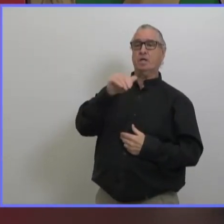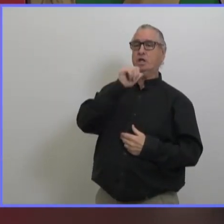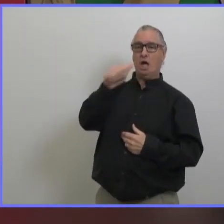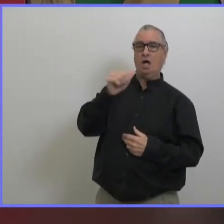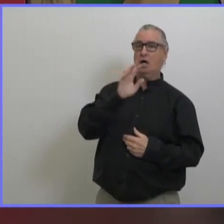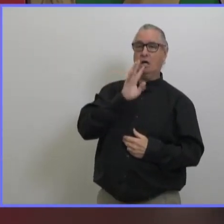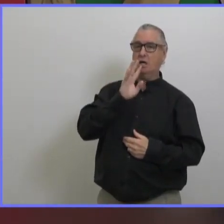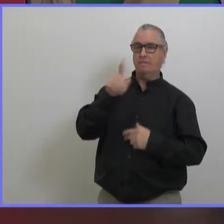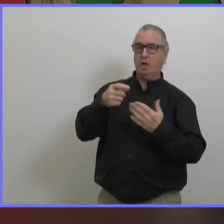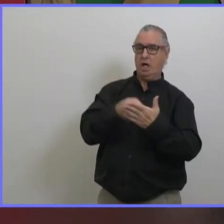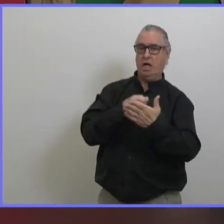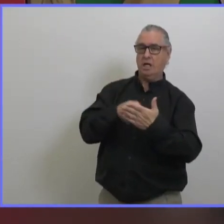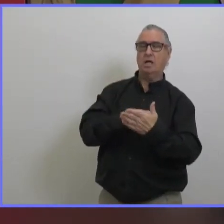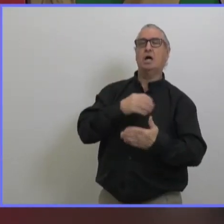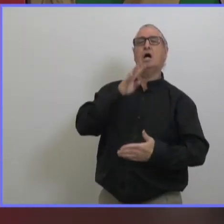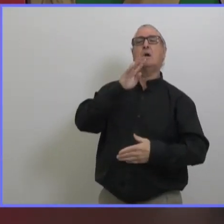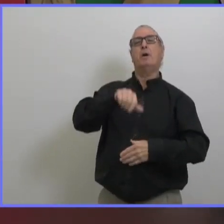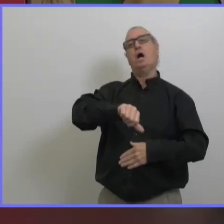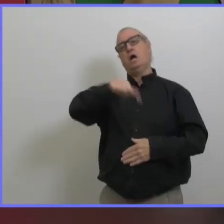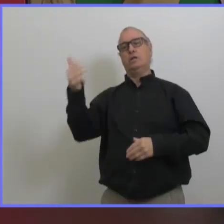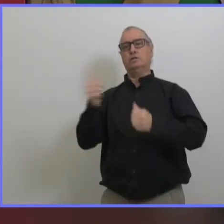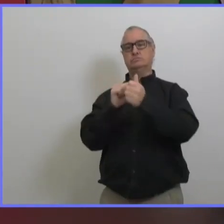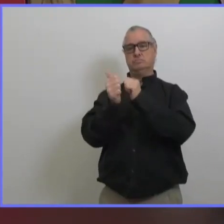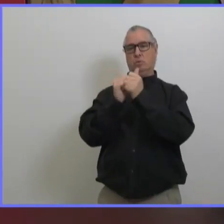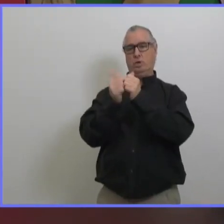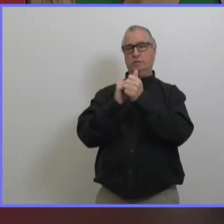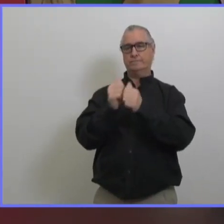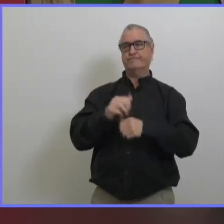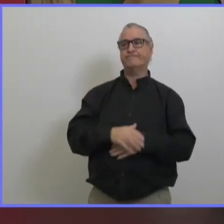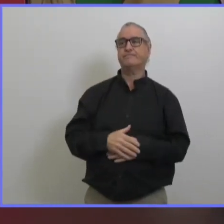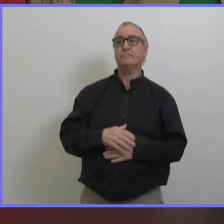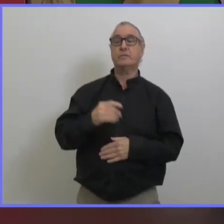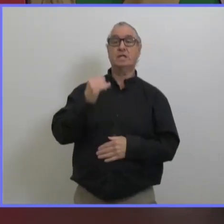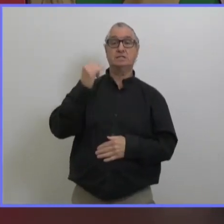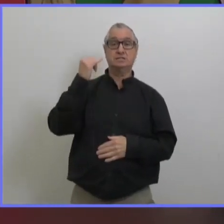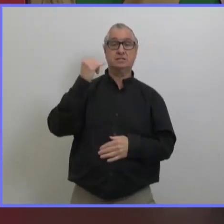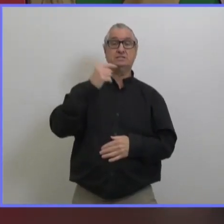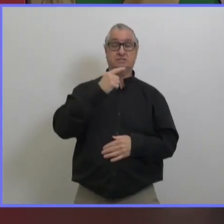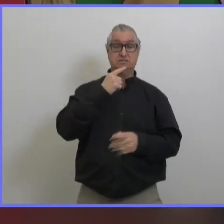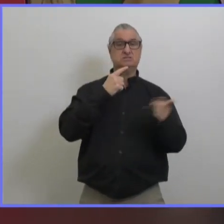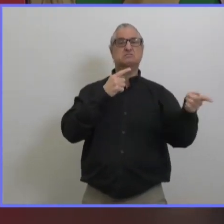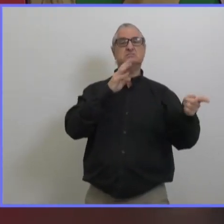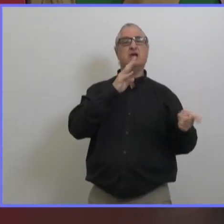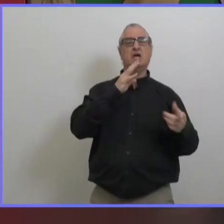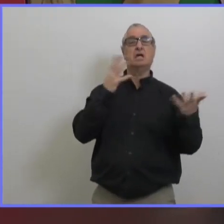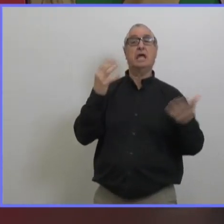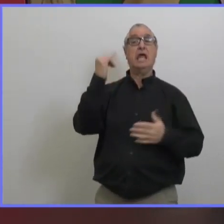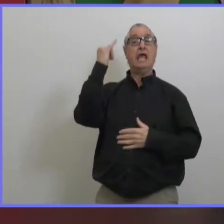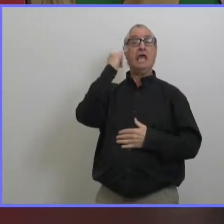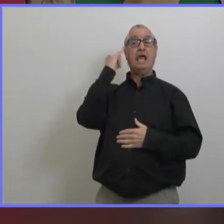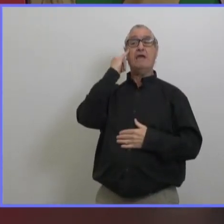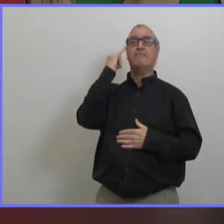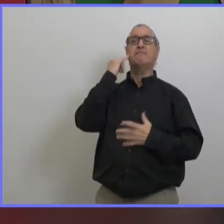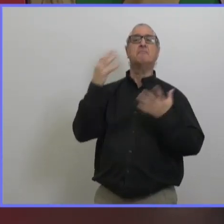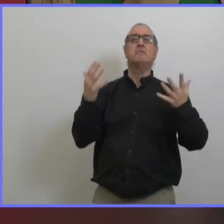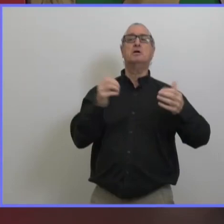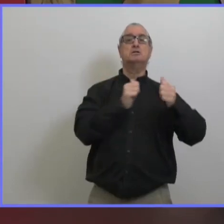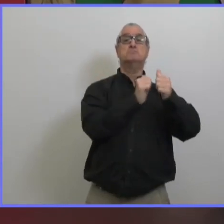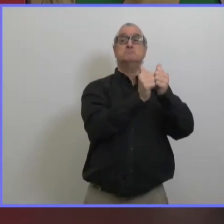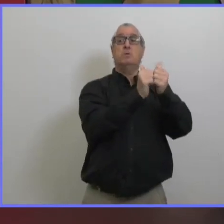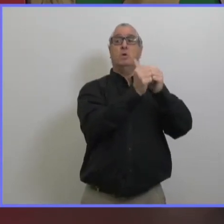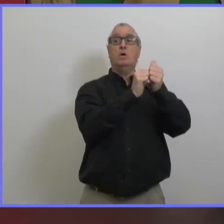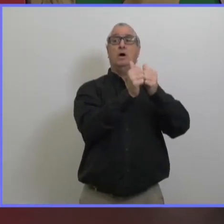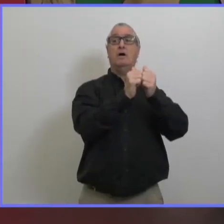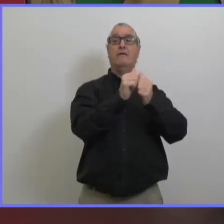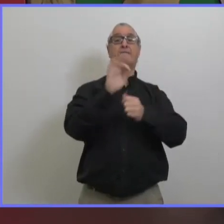respecter les restrictions et surtout de respecter l'esprit des ordres de santé publique il faut qu'on baisse le nombre de contacts que les gens